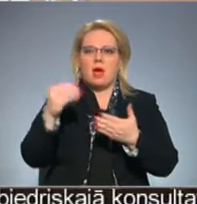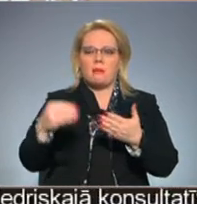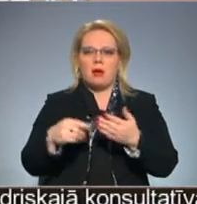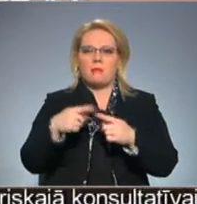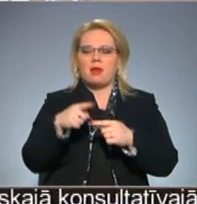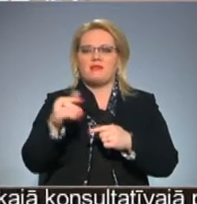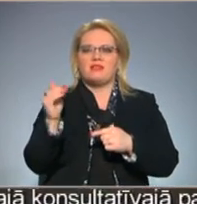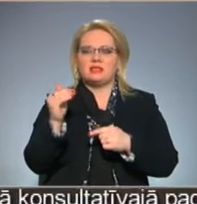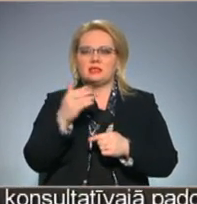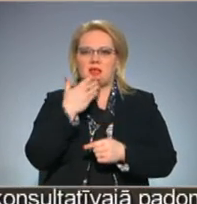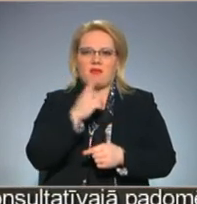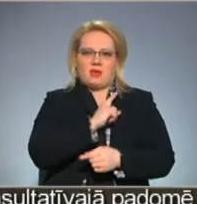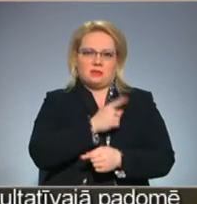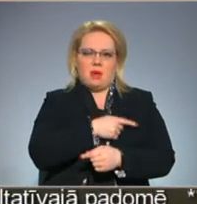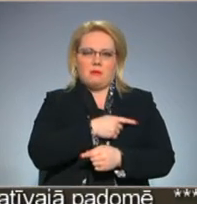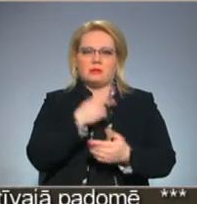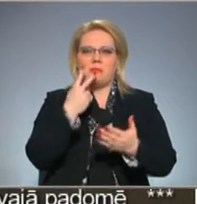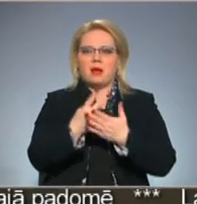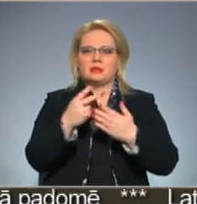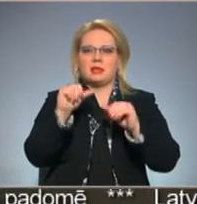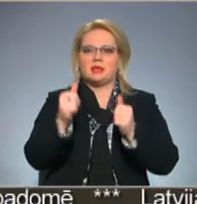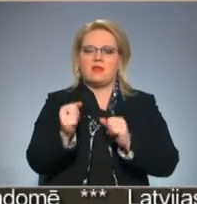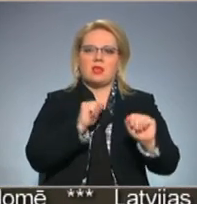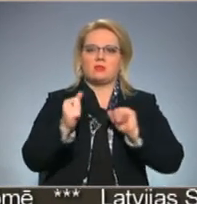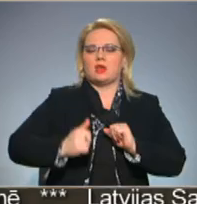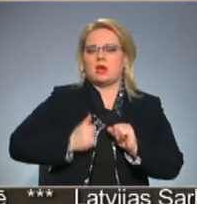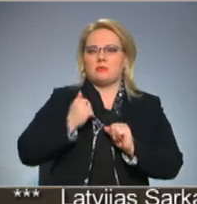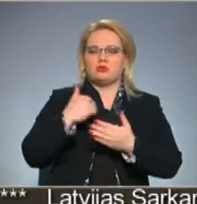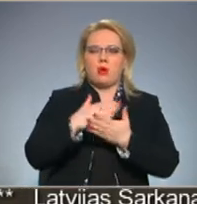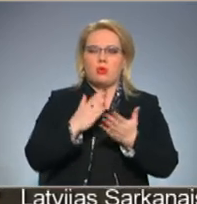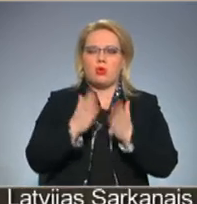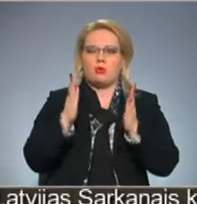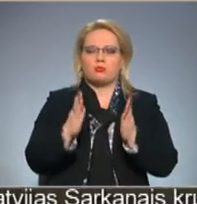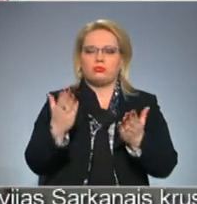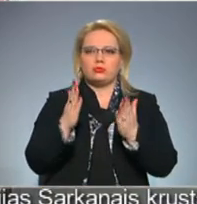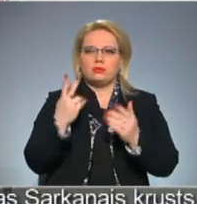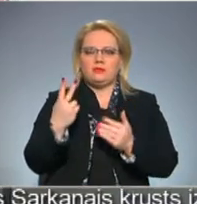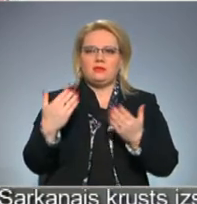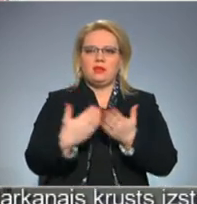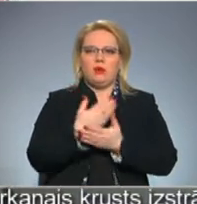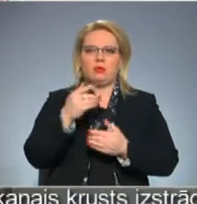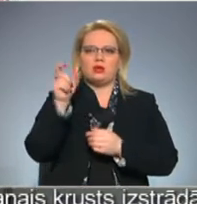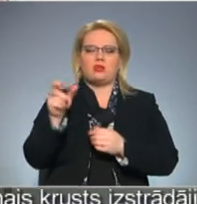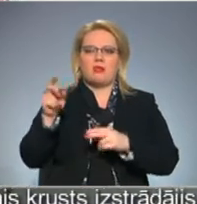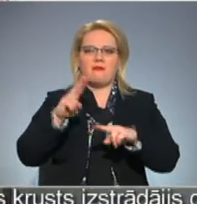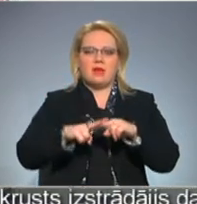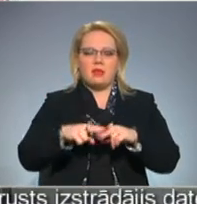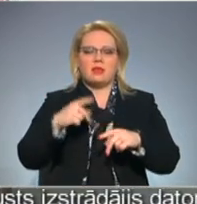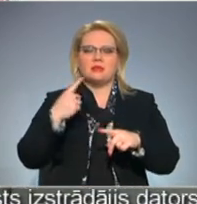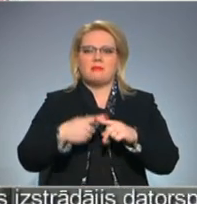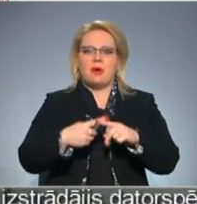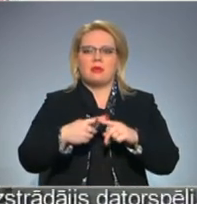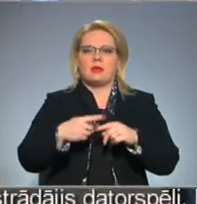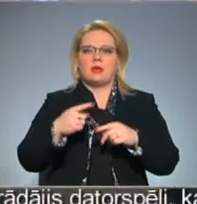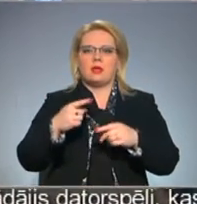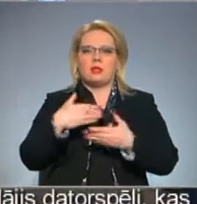fiziski reāli nav iespējams. Paredzēts izveidot arī nekustamā īpašuma nodeļa, kurā būs divas jaunas štata vietas, bet esošās nodeļas apvienot